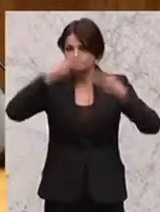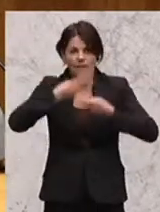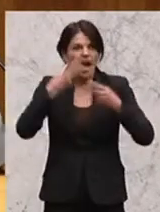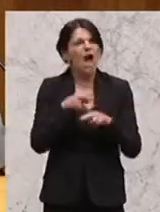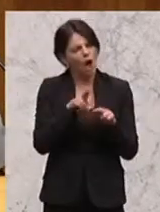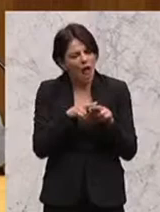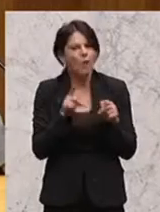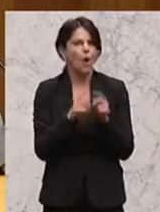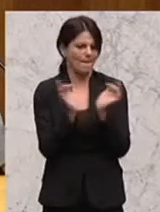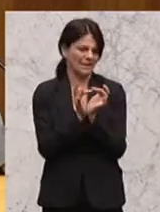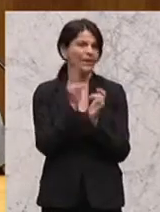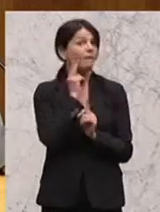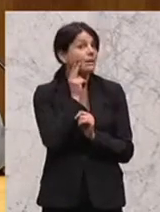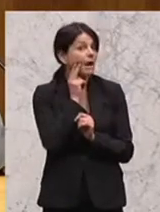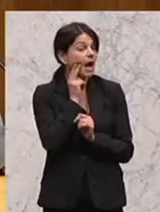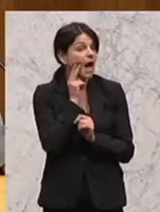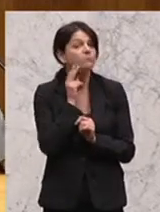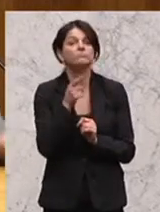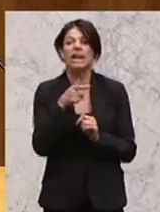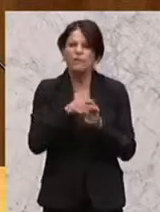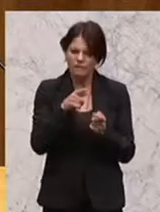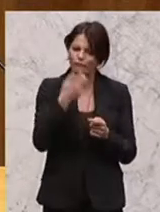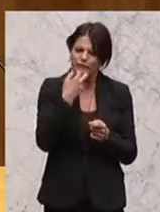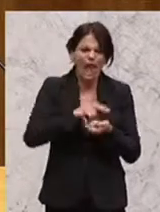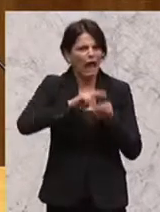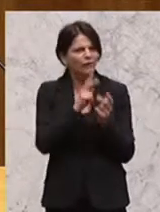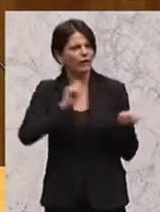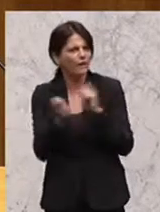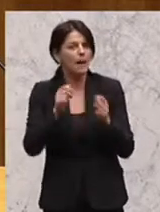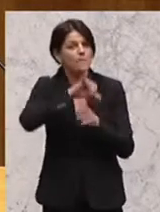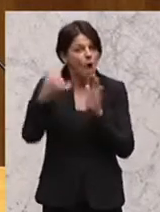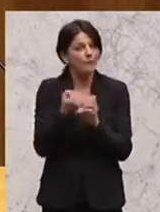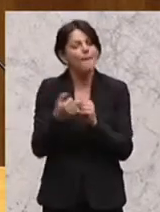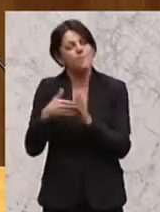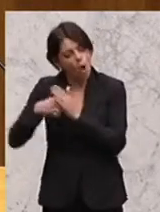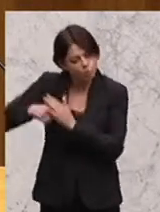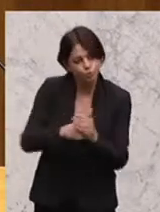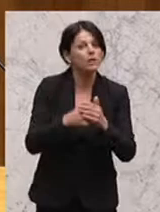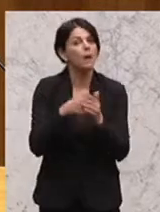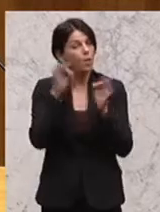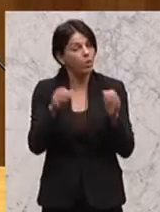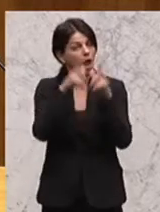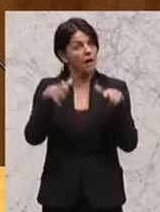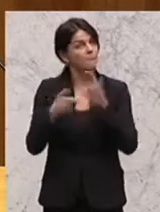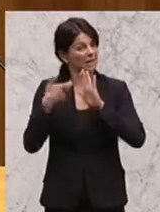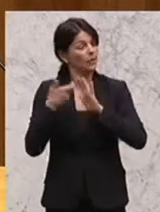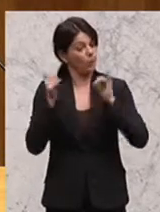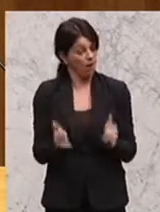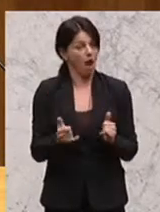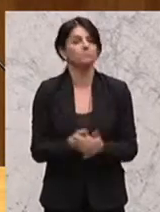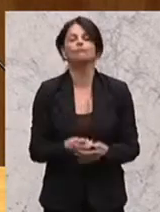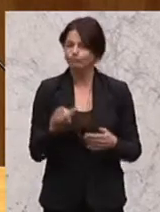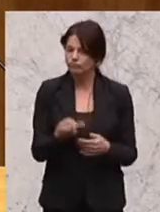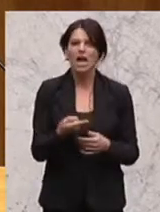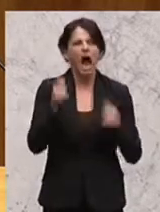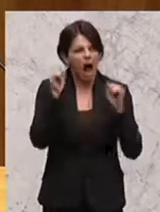klein- und mittelständische Unternehmen, Energiewendeprojekte, Unterstützung, gute Rahmenbedingungen, damit sie auch